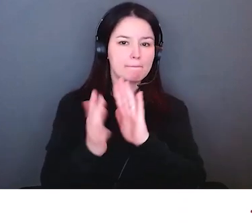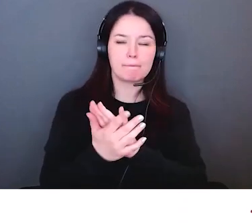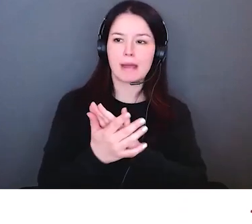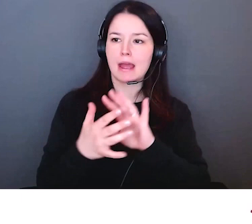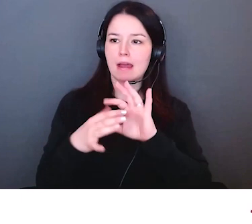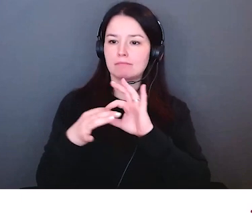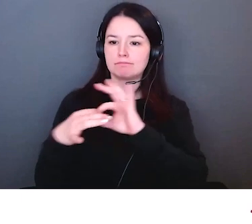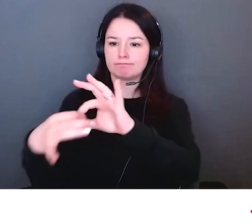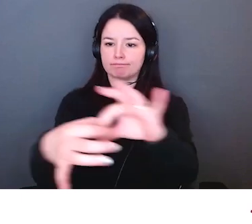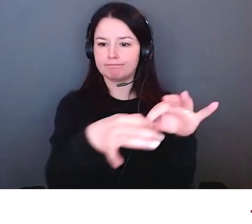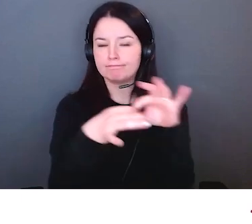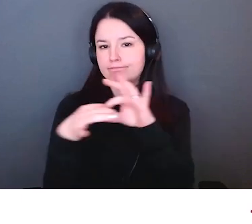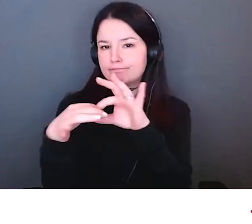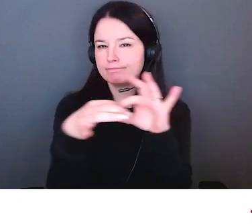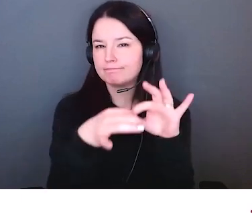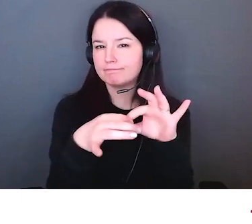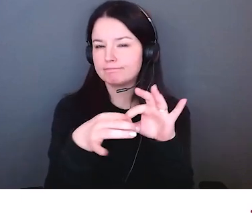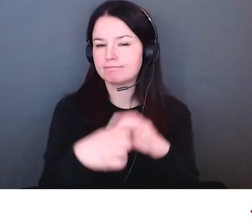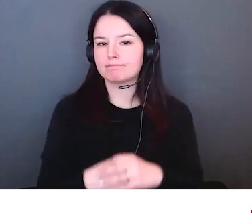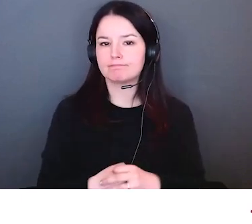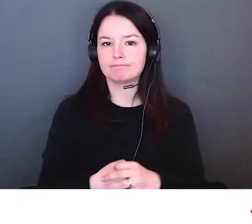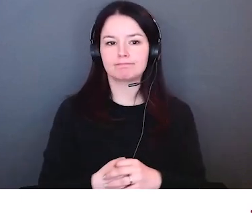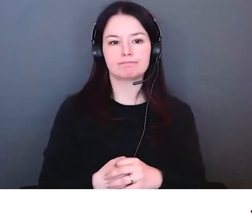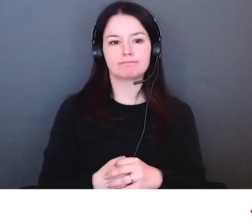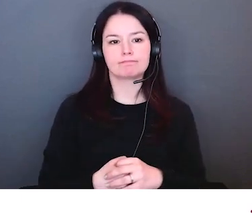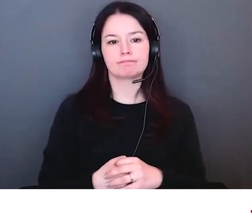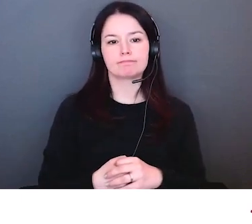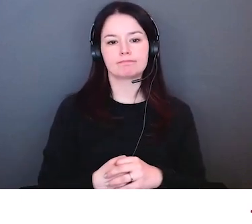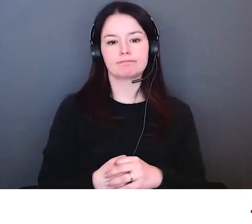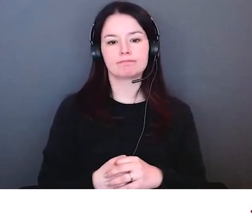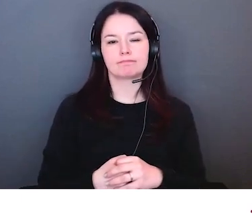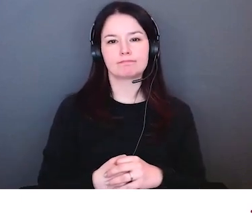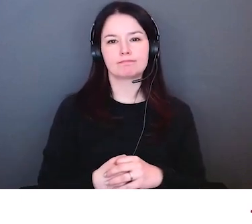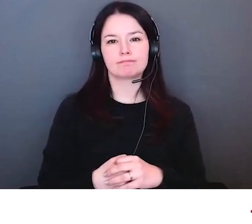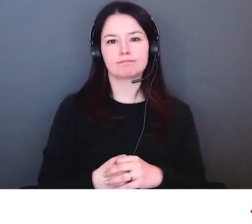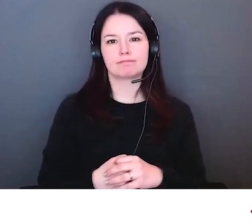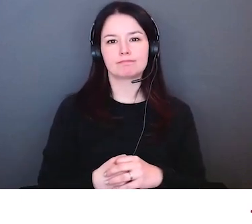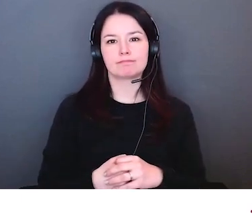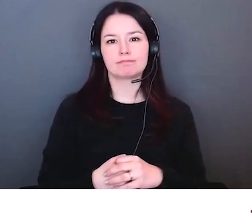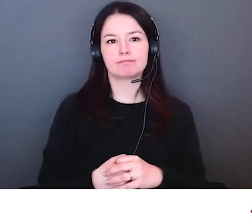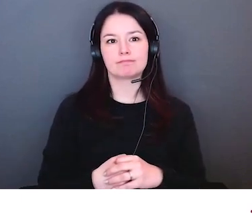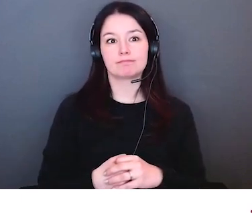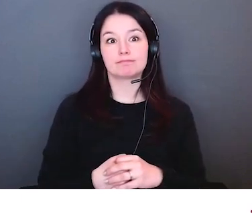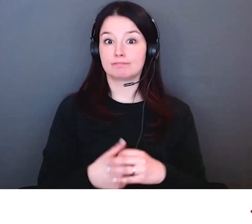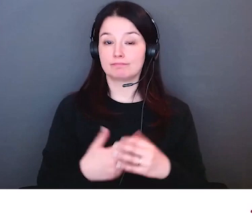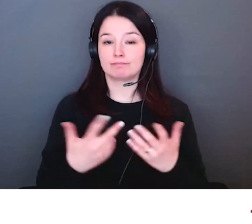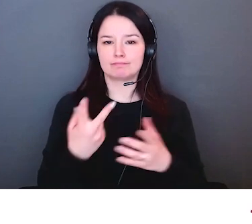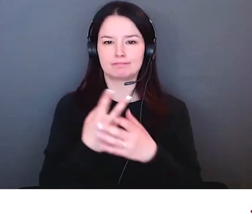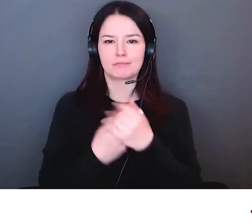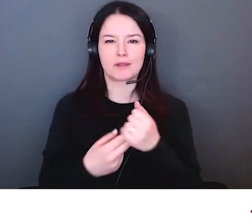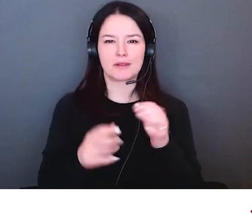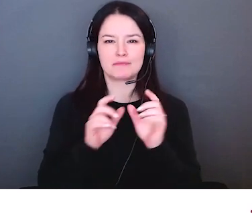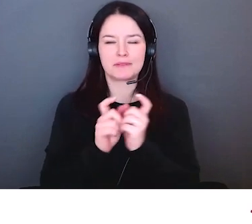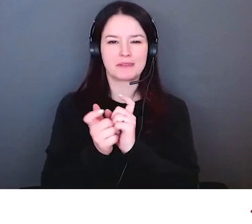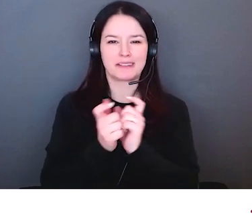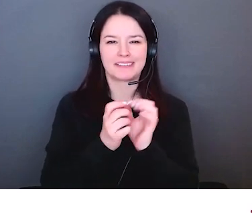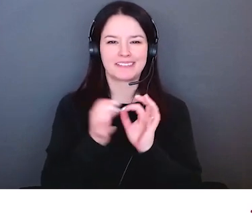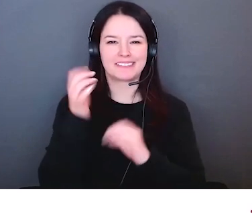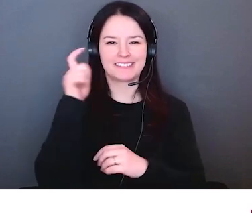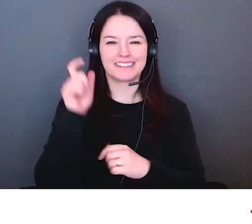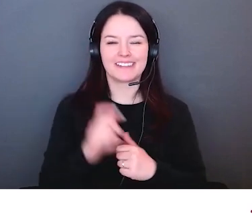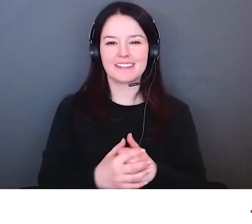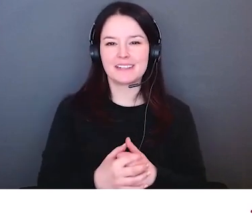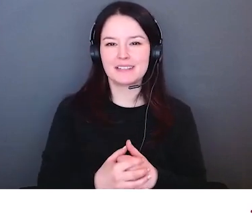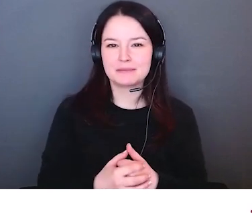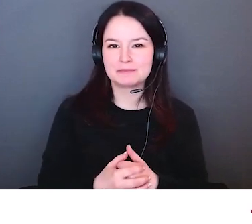indigènes en des peuples non indigènes à travers leur manière de penser et leur manière de vivre leur culture donc